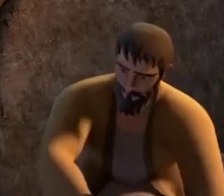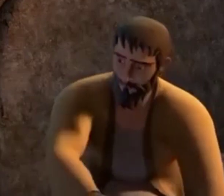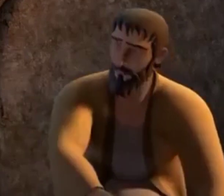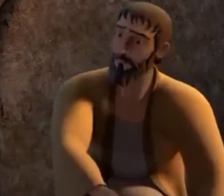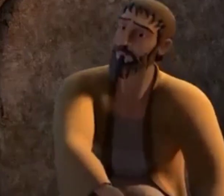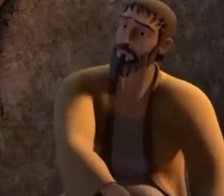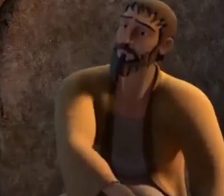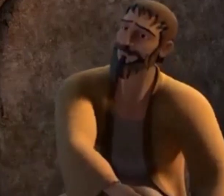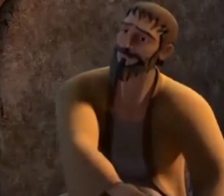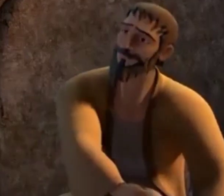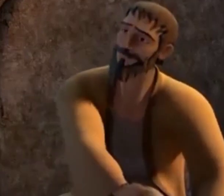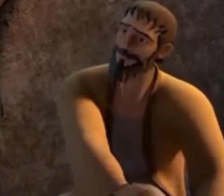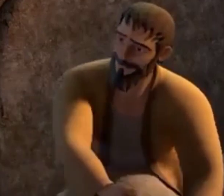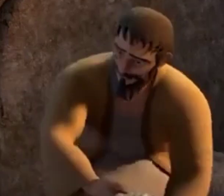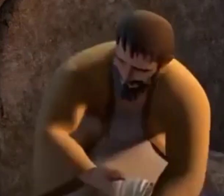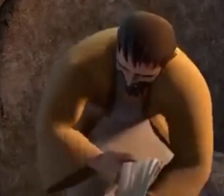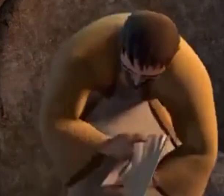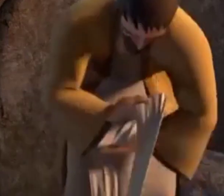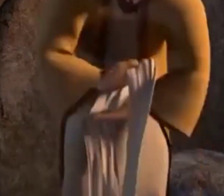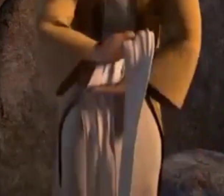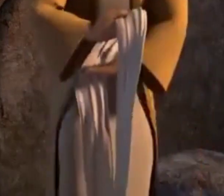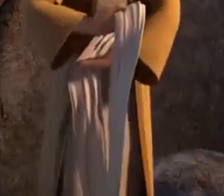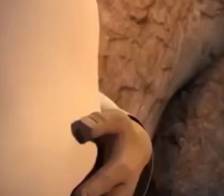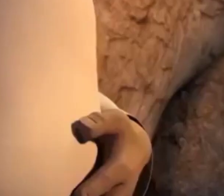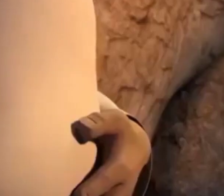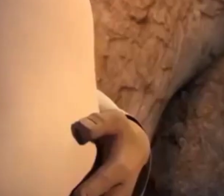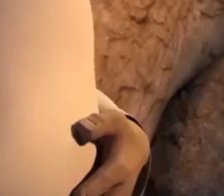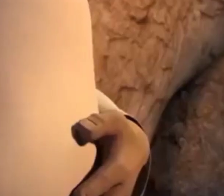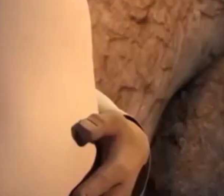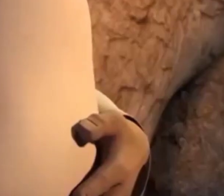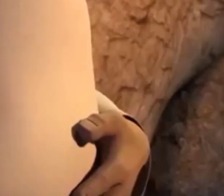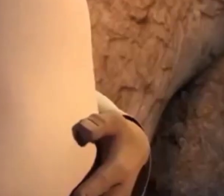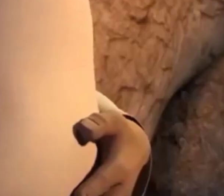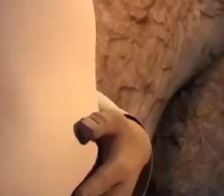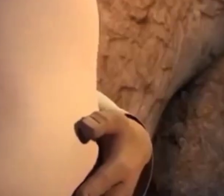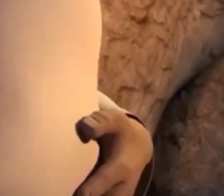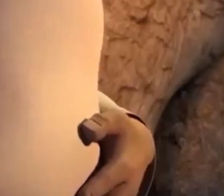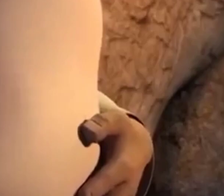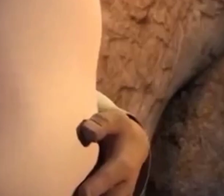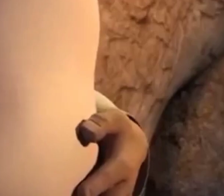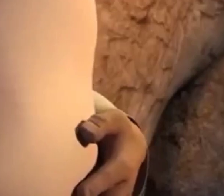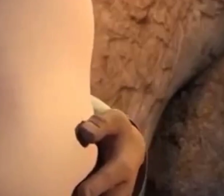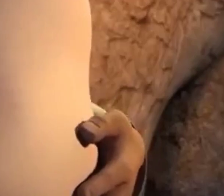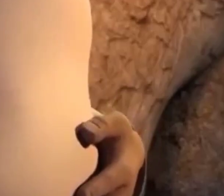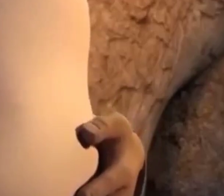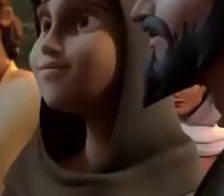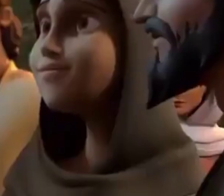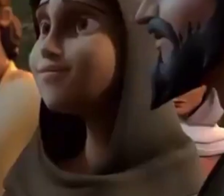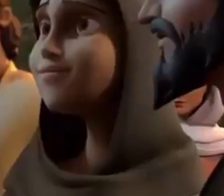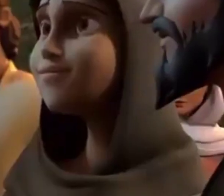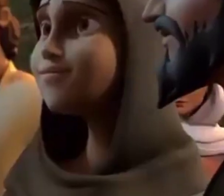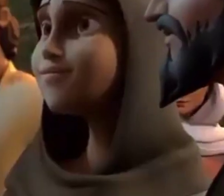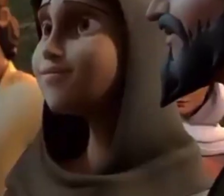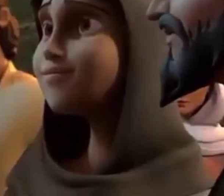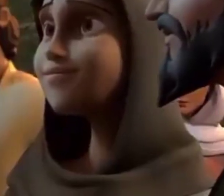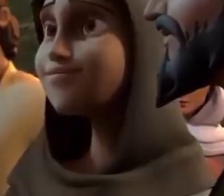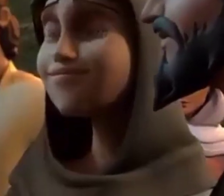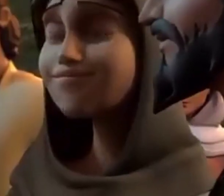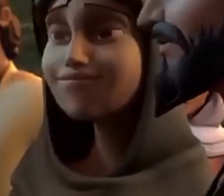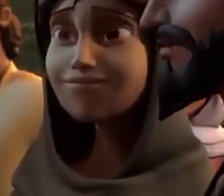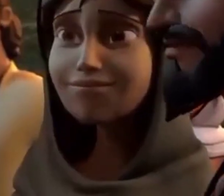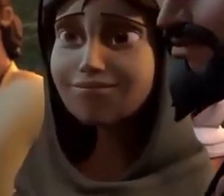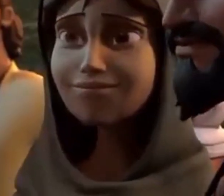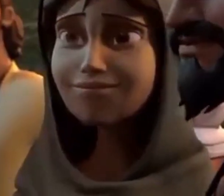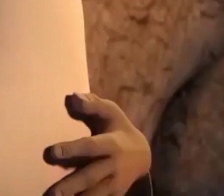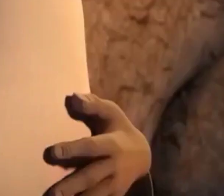I don't know what I'm